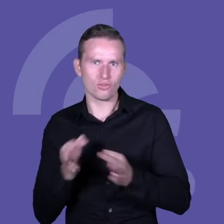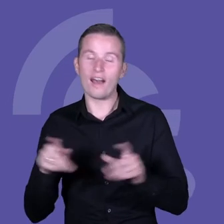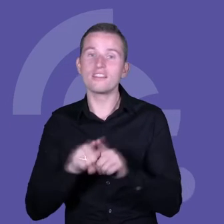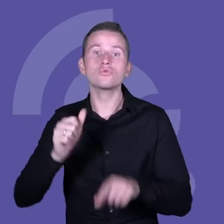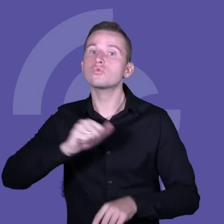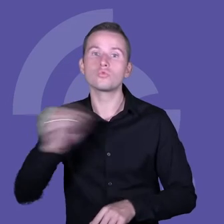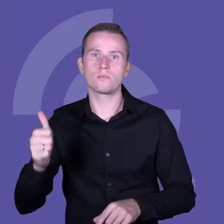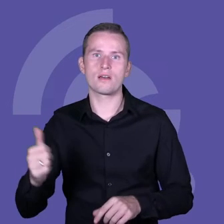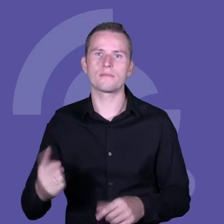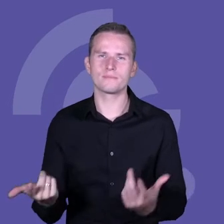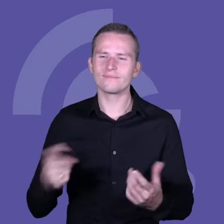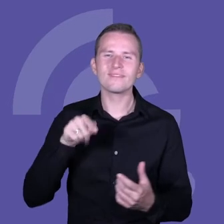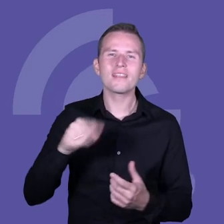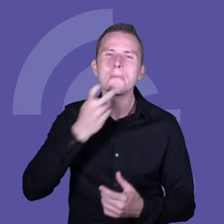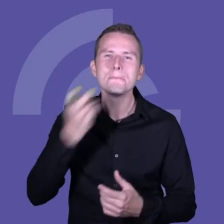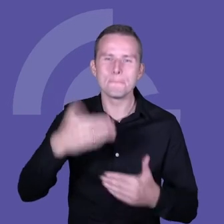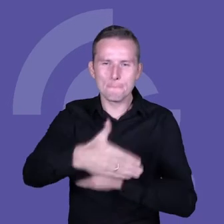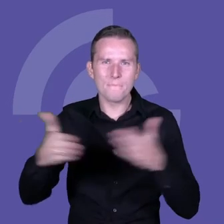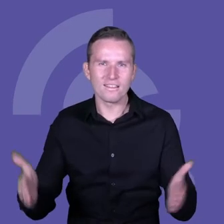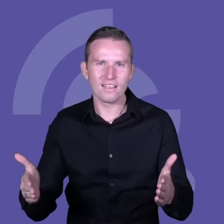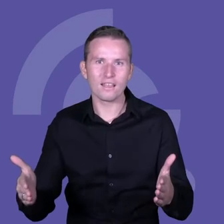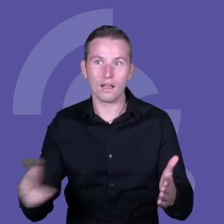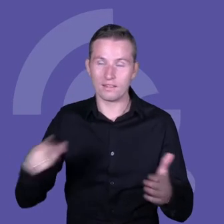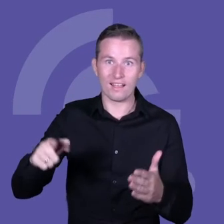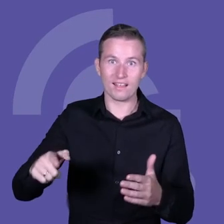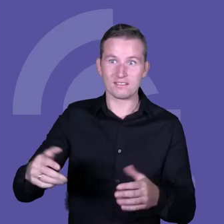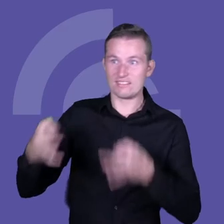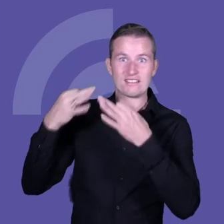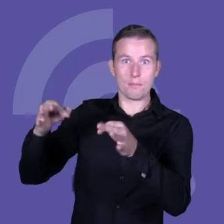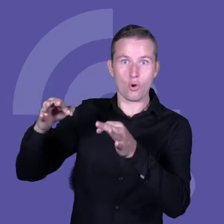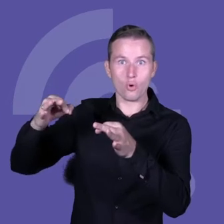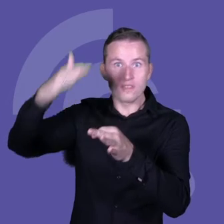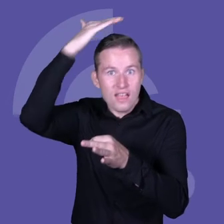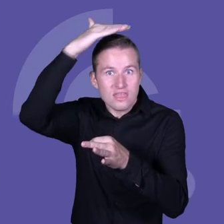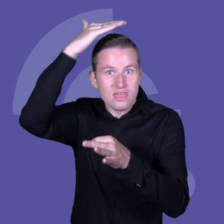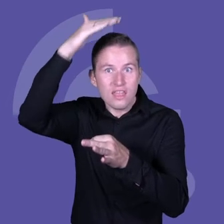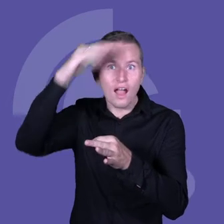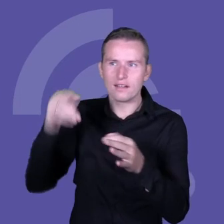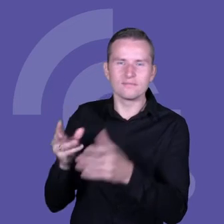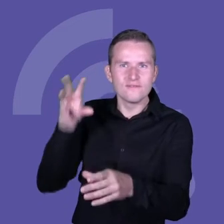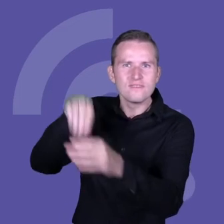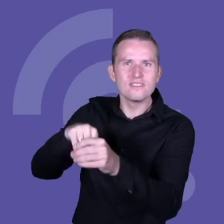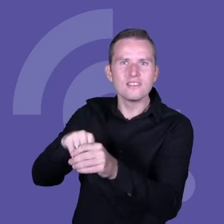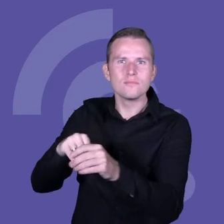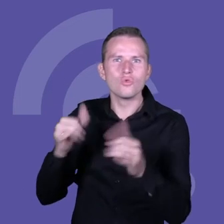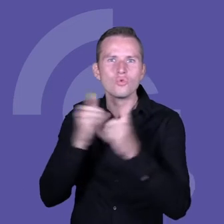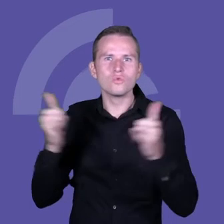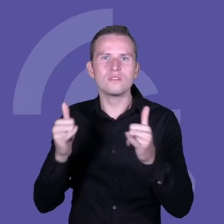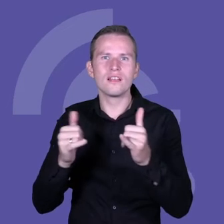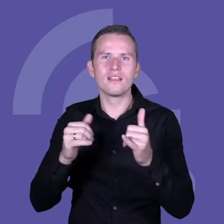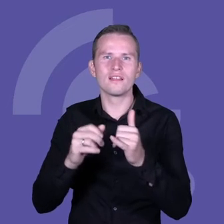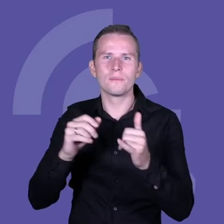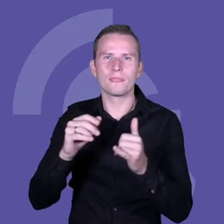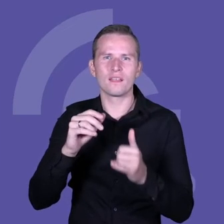litowe. I na dachu, tutaj nie widać, ale ten samochód ma również takie ogniwa właśnie fotowoltaiczne, które zasilają go